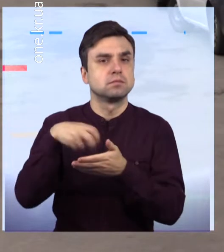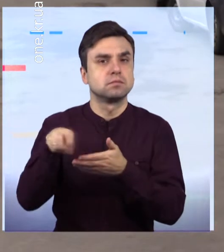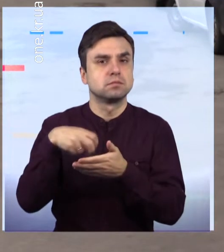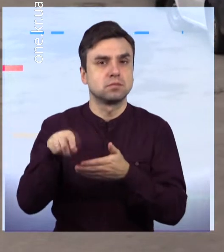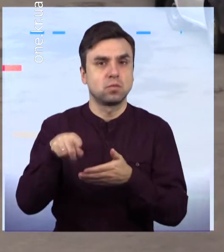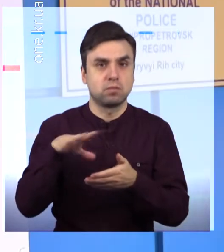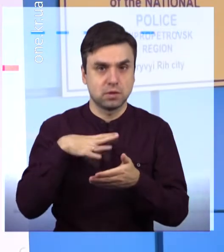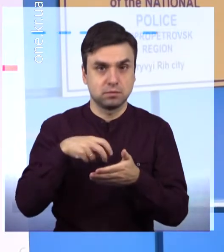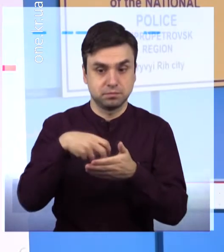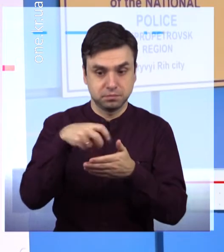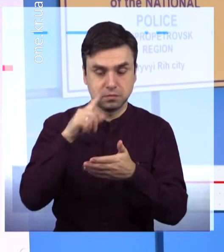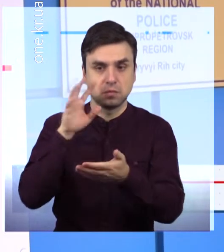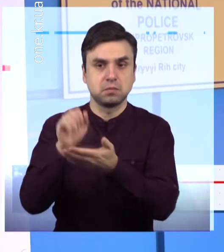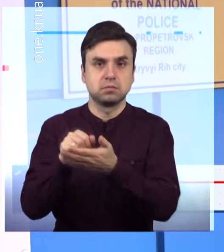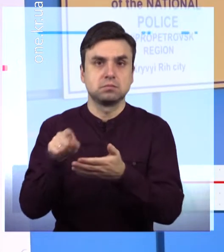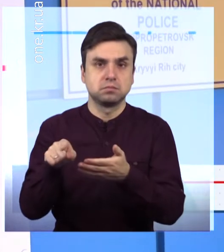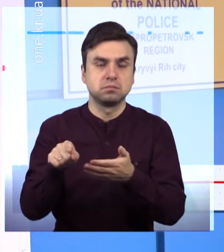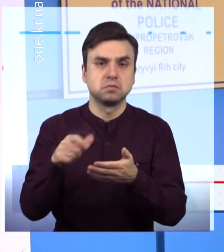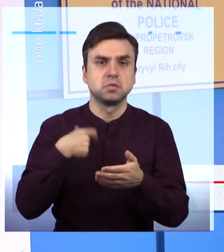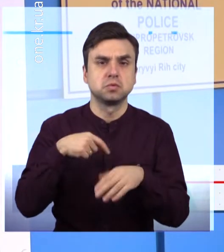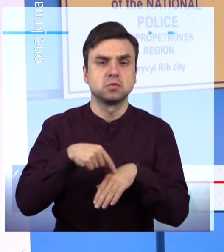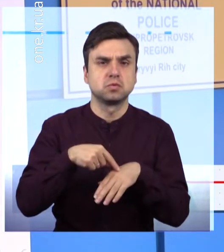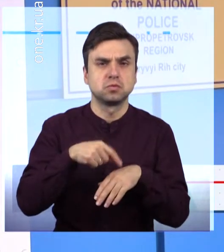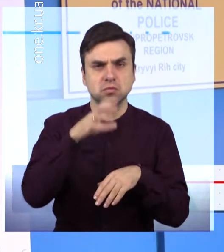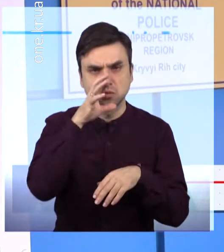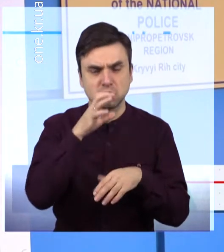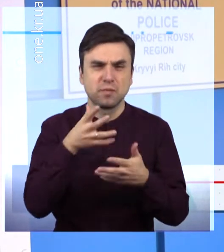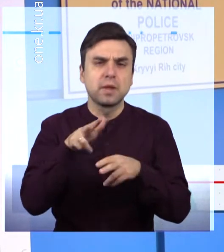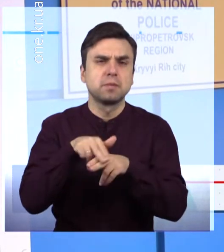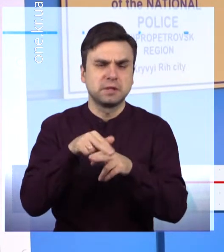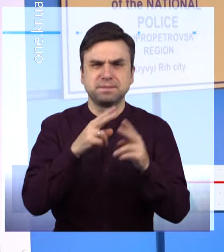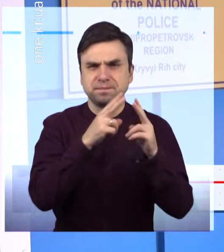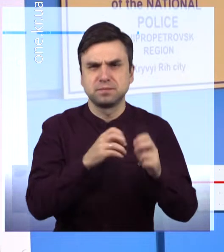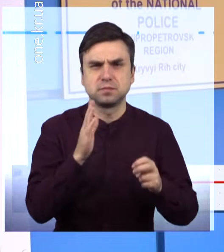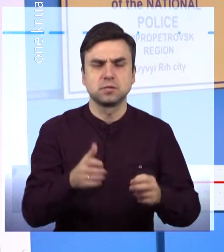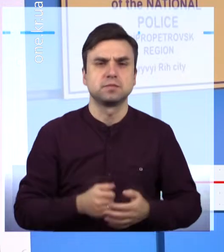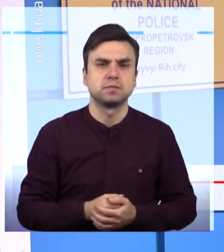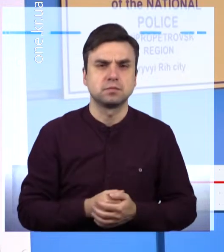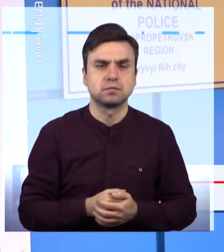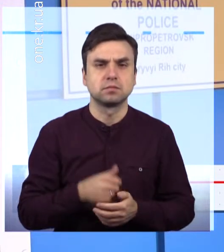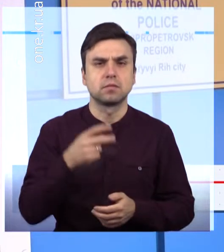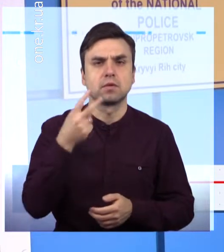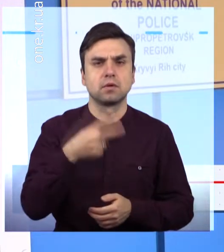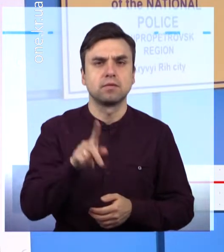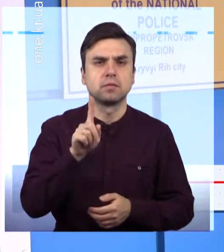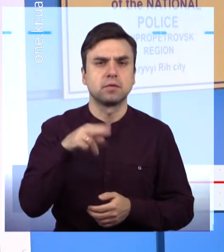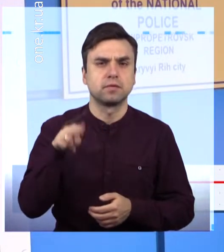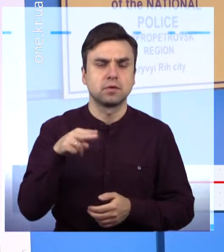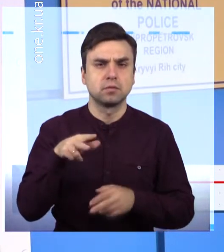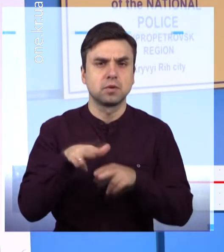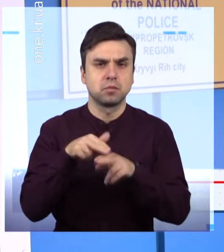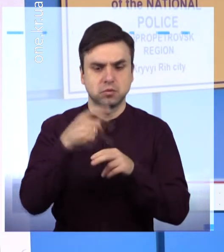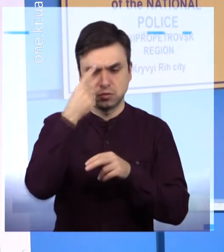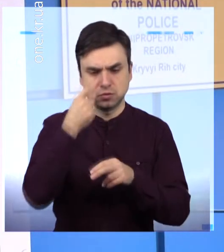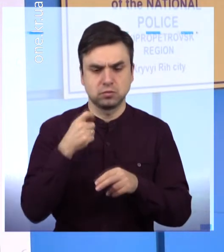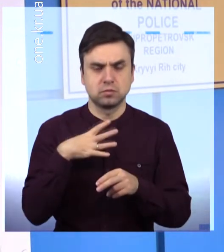розбирається поліція 21 грудня до поліції надійшло повідомлення про те, що на території Покровського району в одній з квартир було